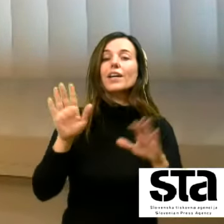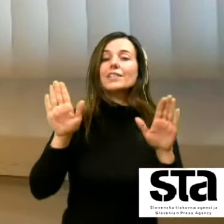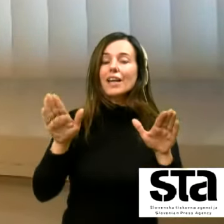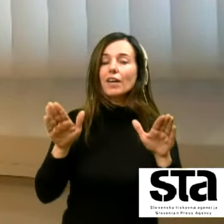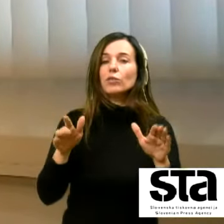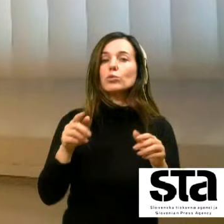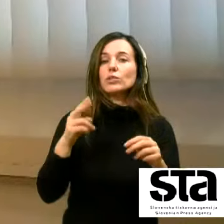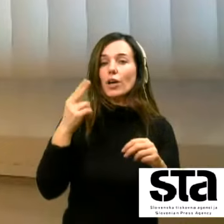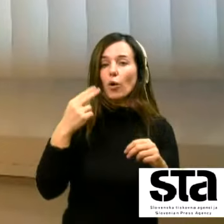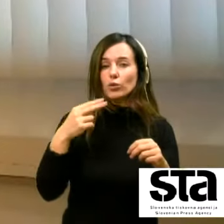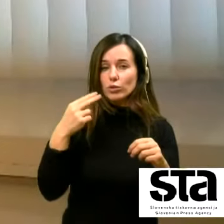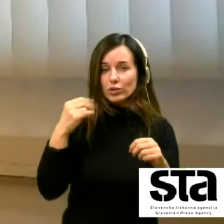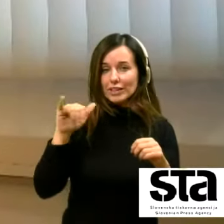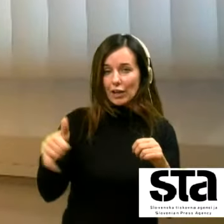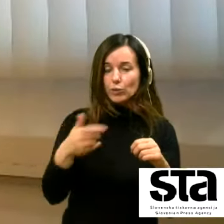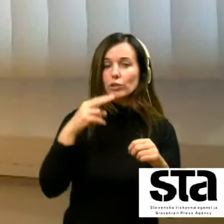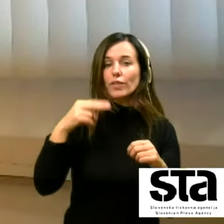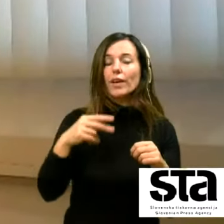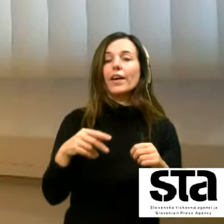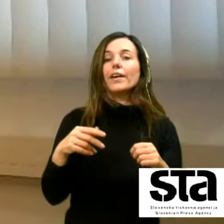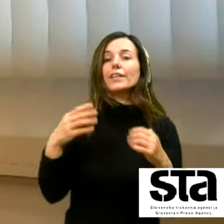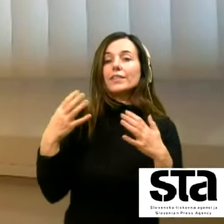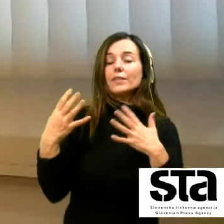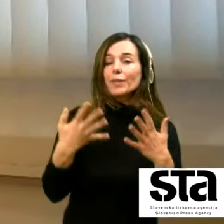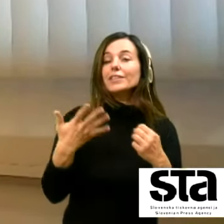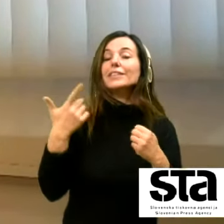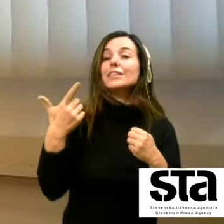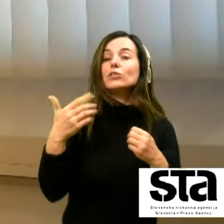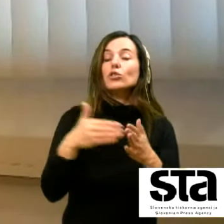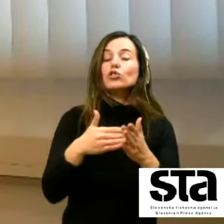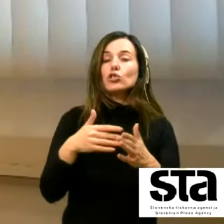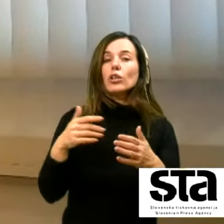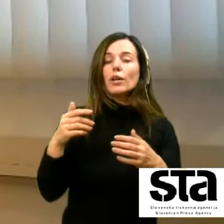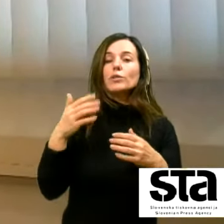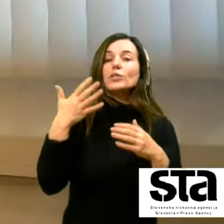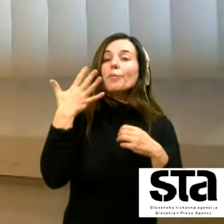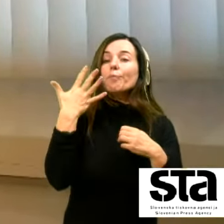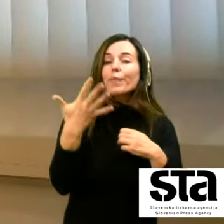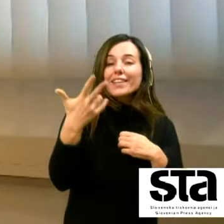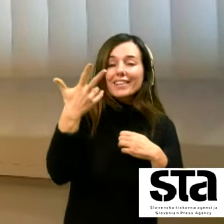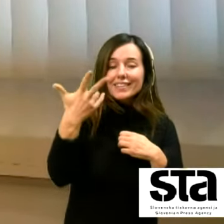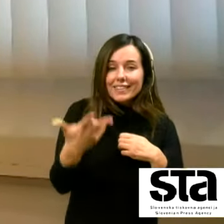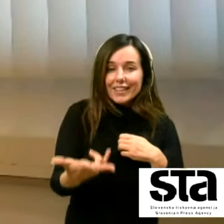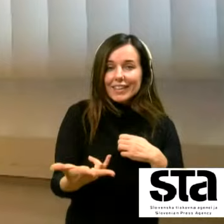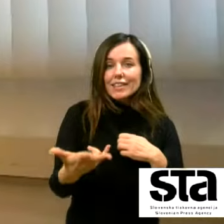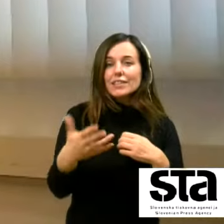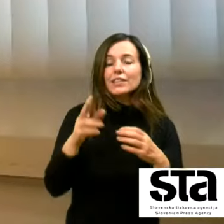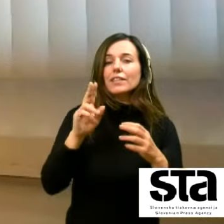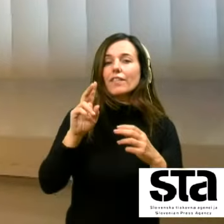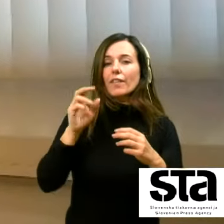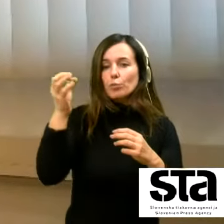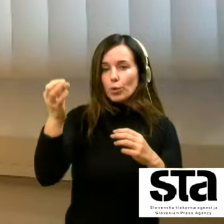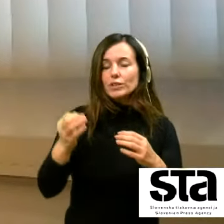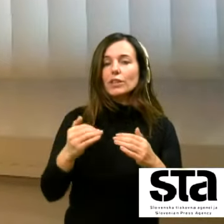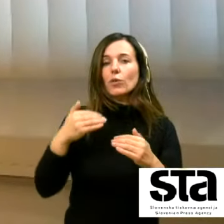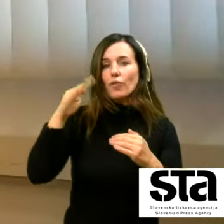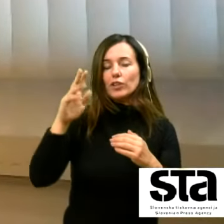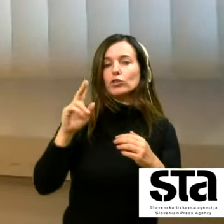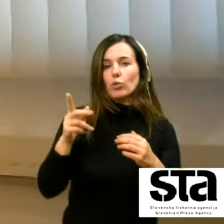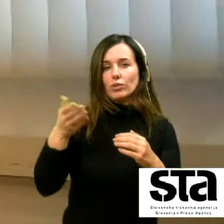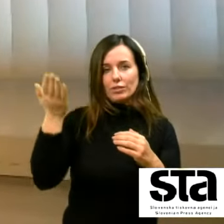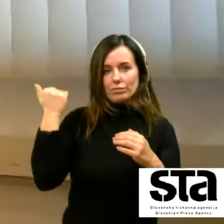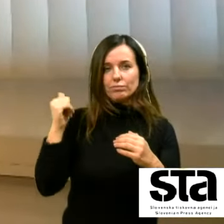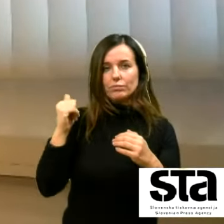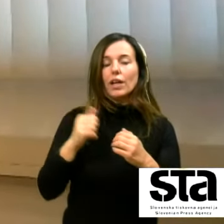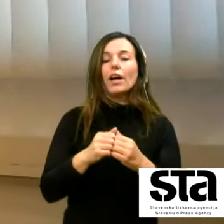novembra 2500 razposeljih oseb kar je za 35 in še nekaj več večko najkam dobijo lani